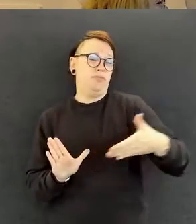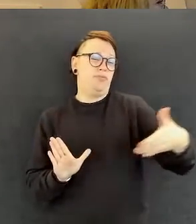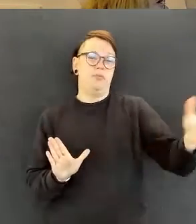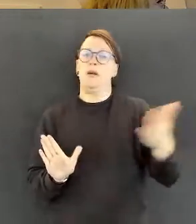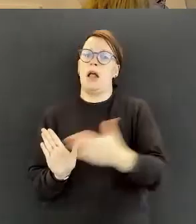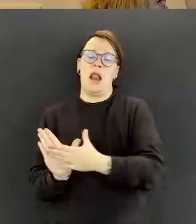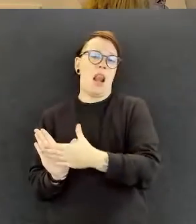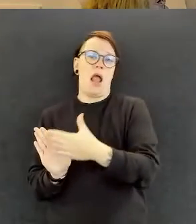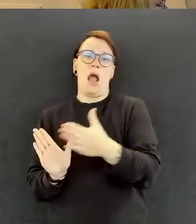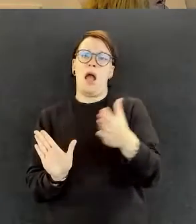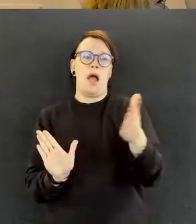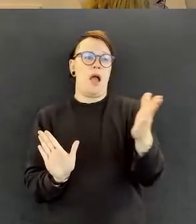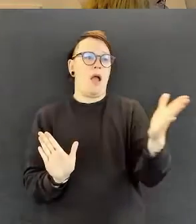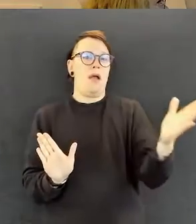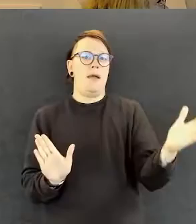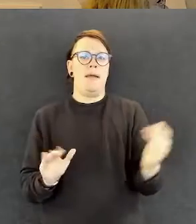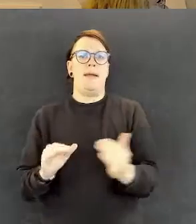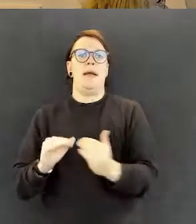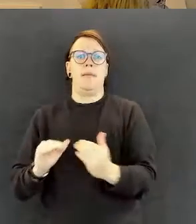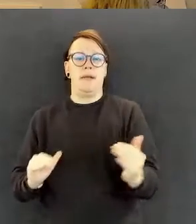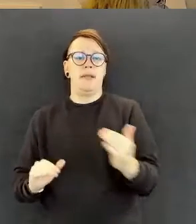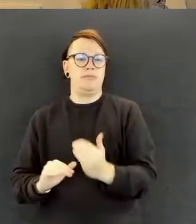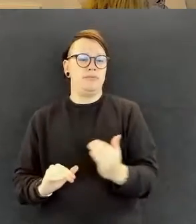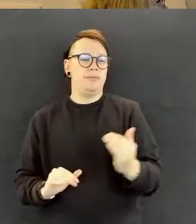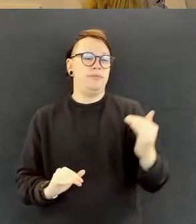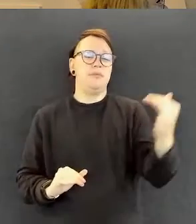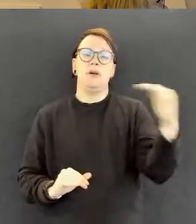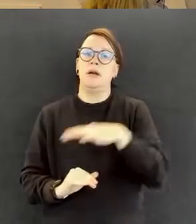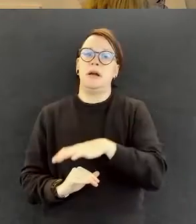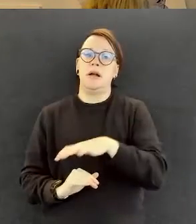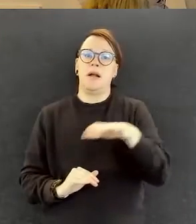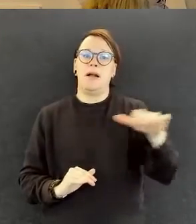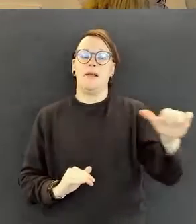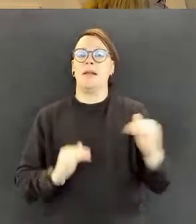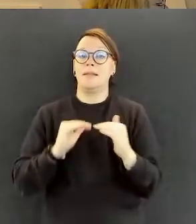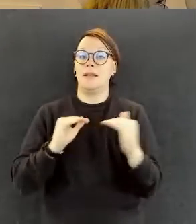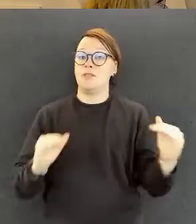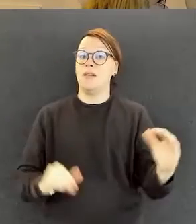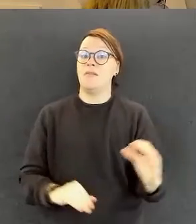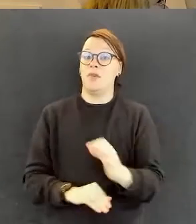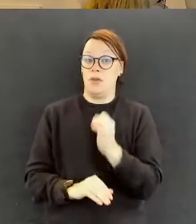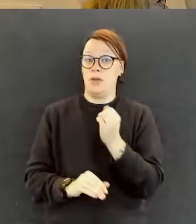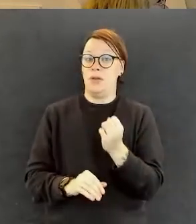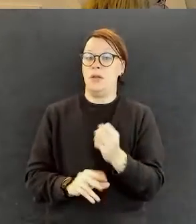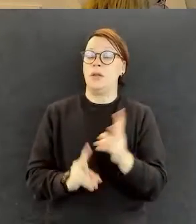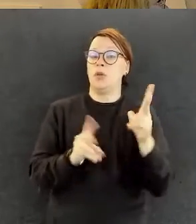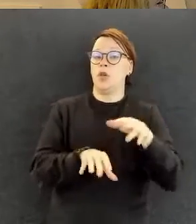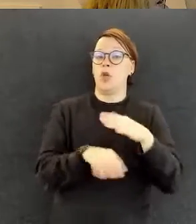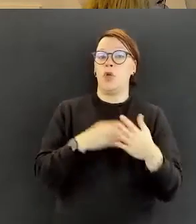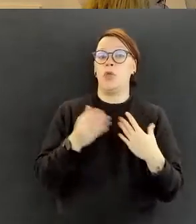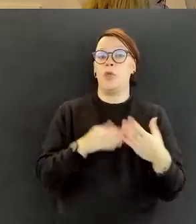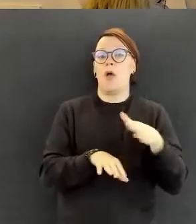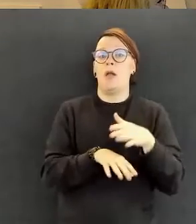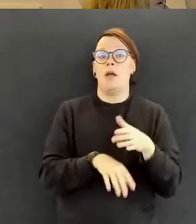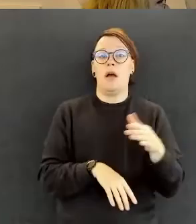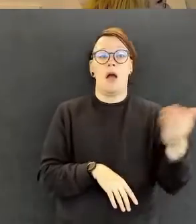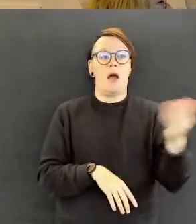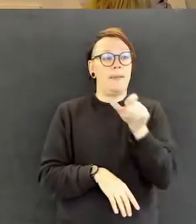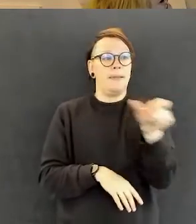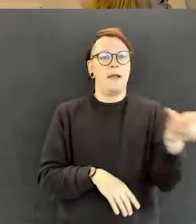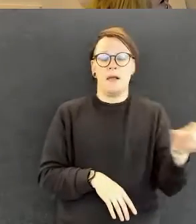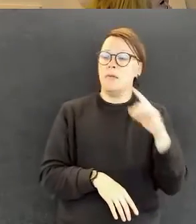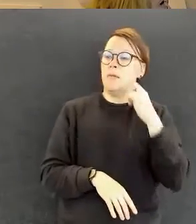työelämälle ja nimenomaan työnantajapuolelle siitä, että semmoisenkin tehtäviin voi vammaisia palkata.